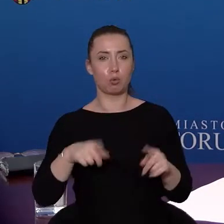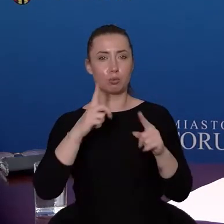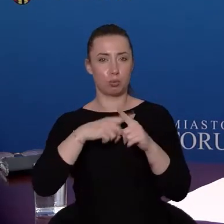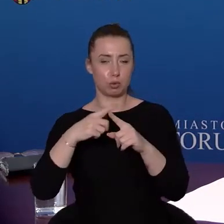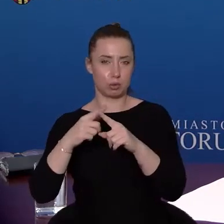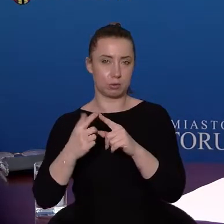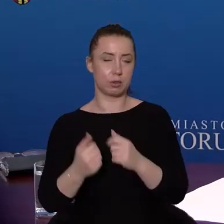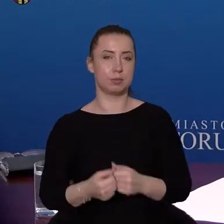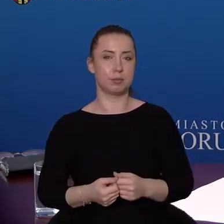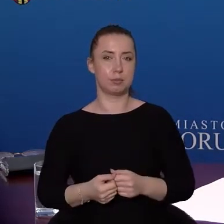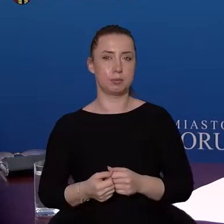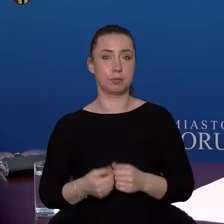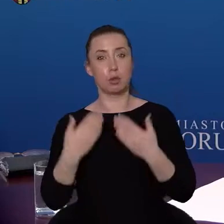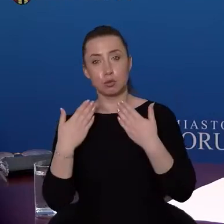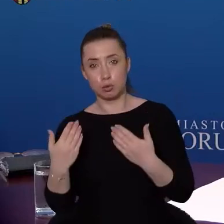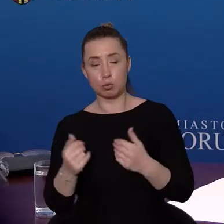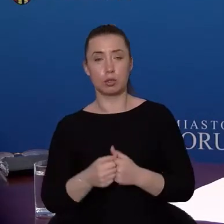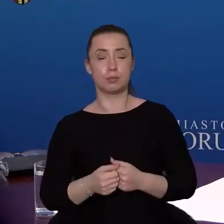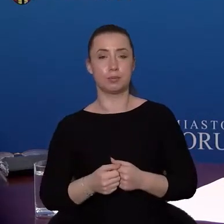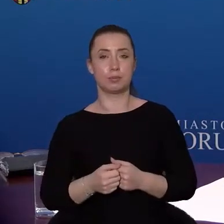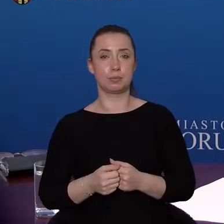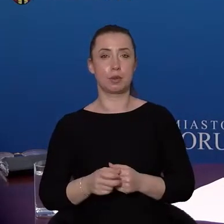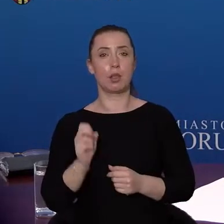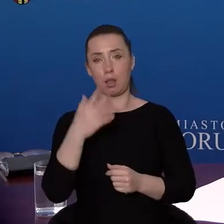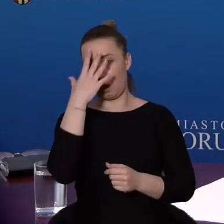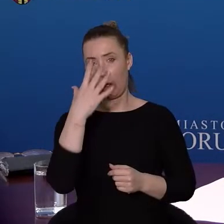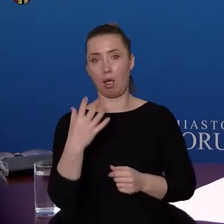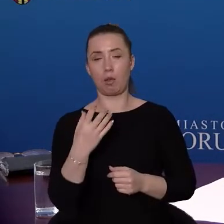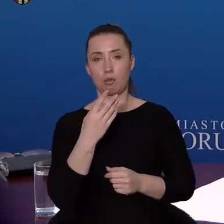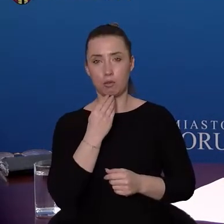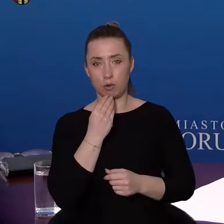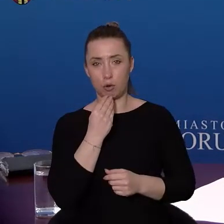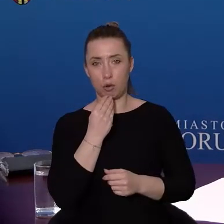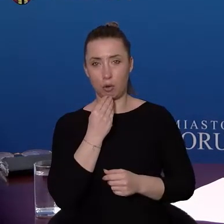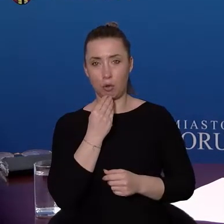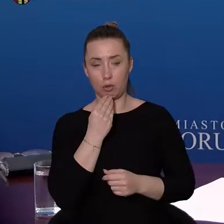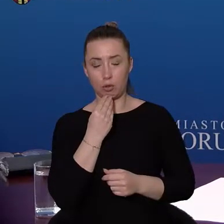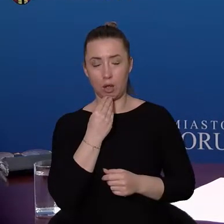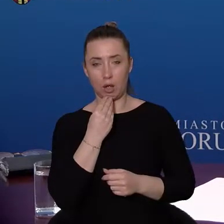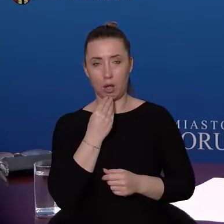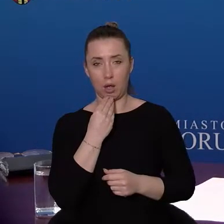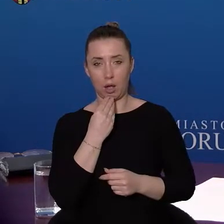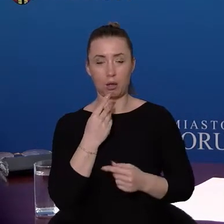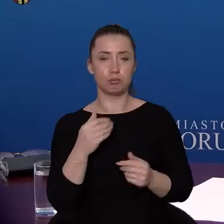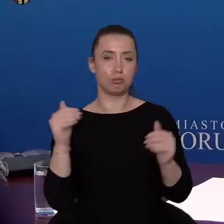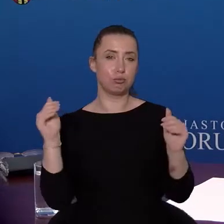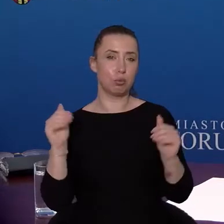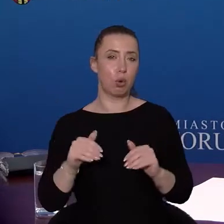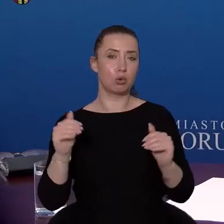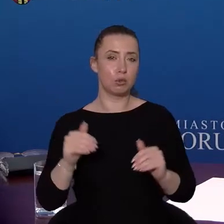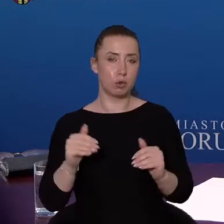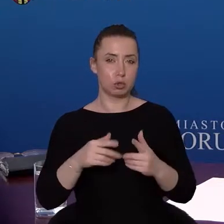Dziękuję bardzo. Tak wygląda kwestia możliwości